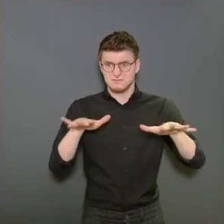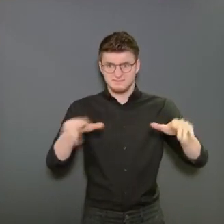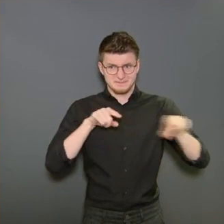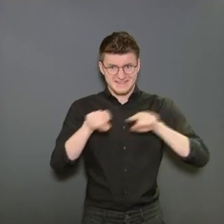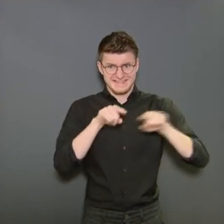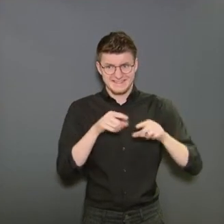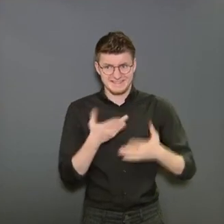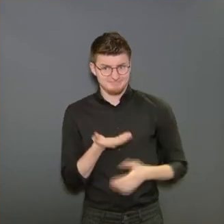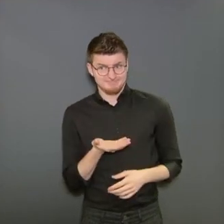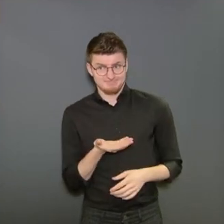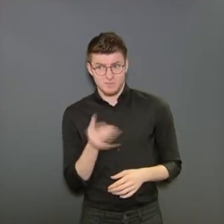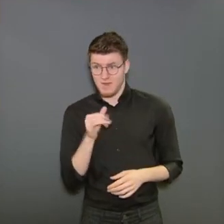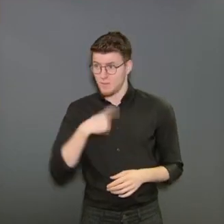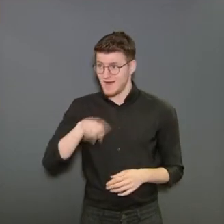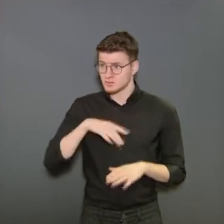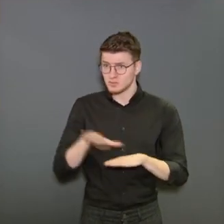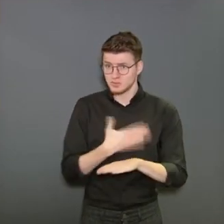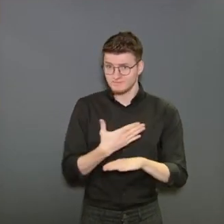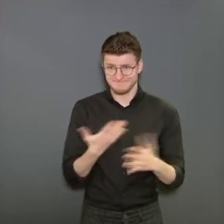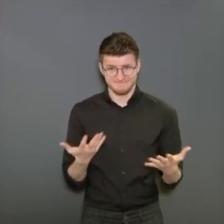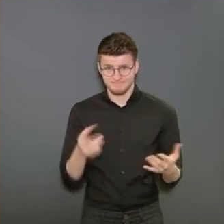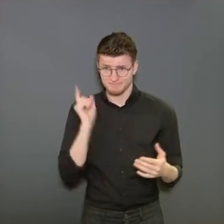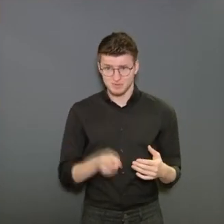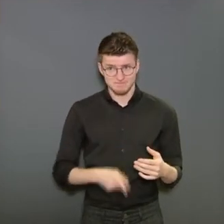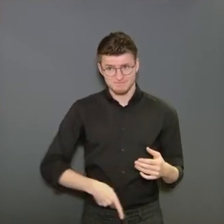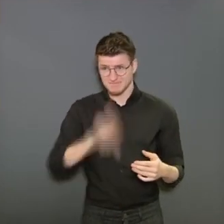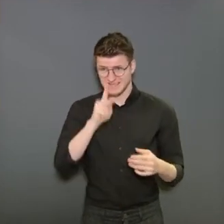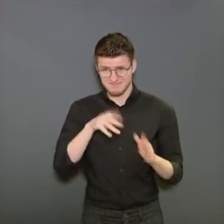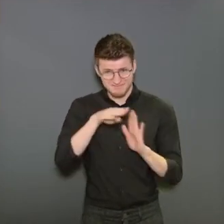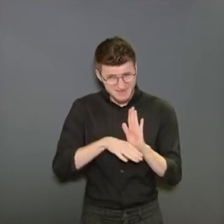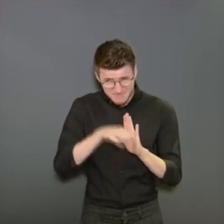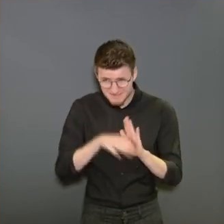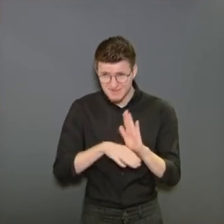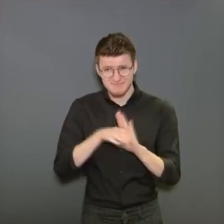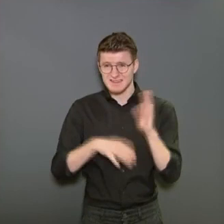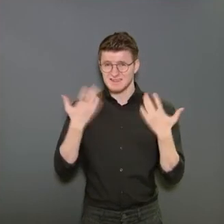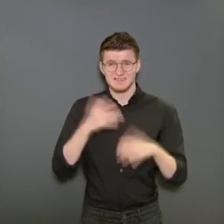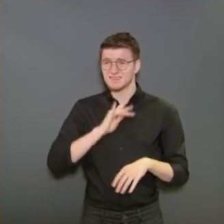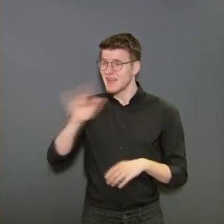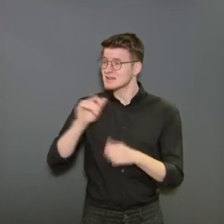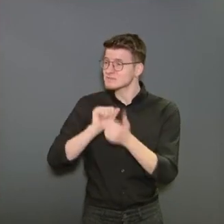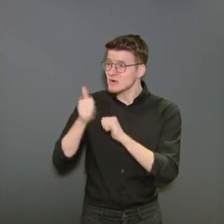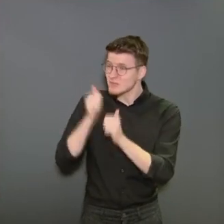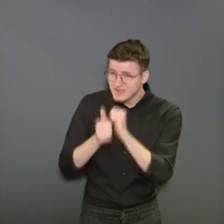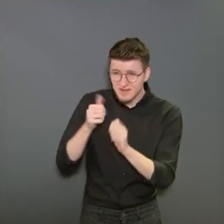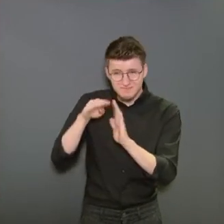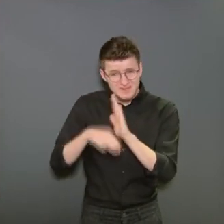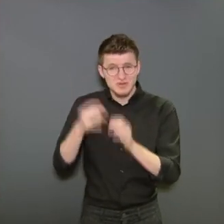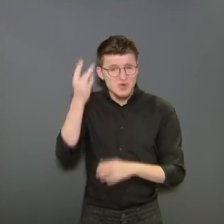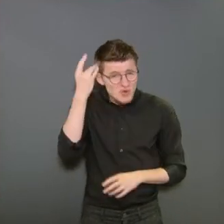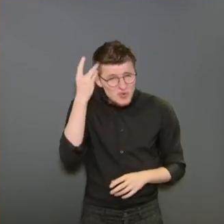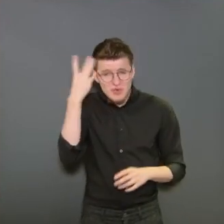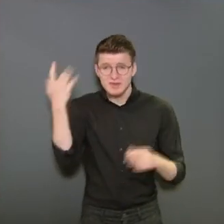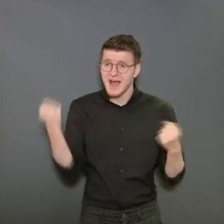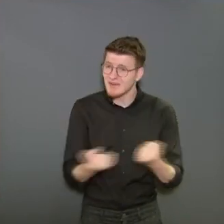il faut vraiment limiter le reste à l'essentiel. Cela signifie qu'il y aura des règles plus strictes pour les événements sportifs, les